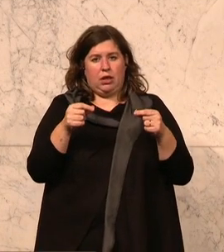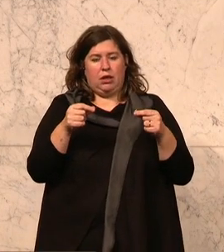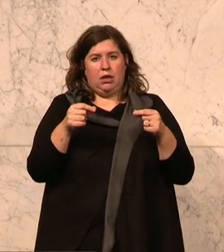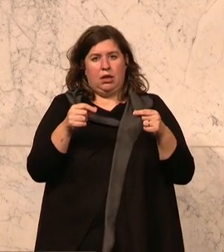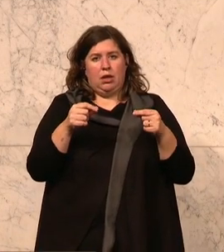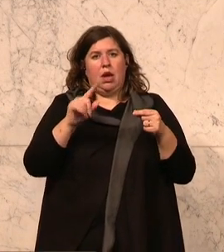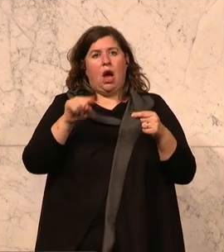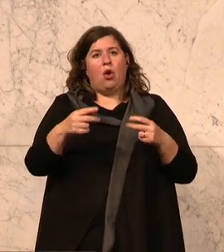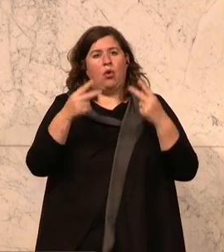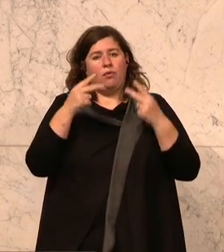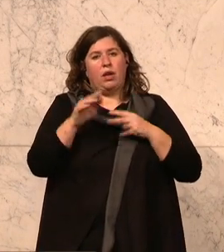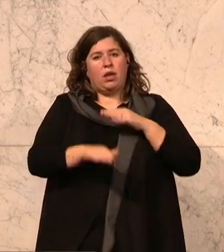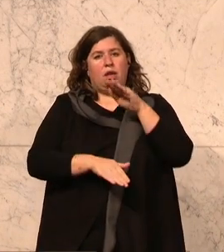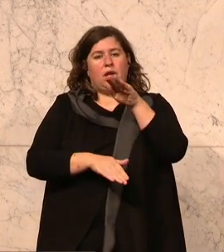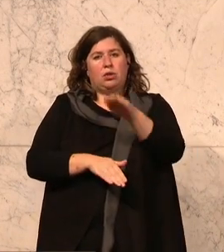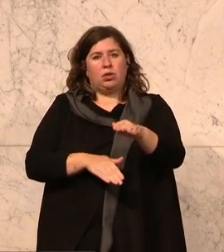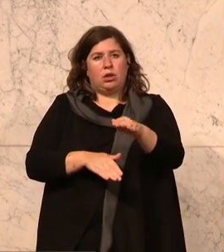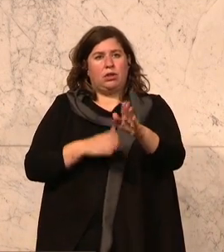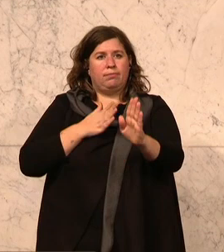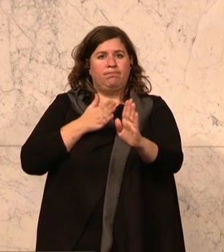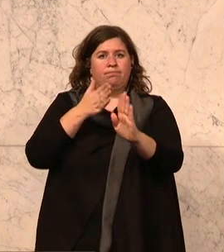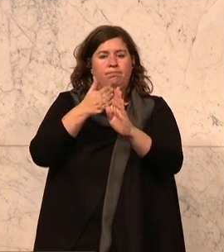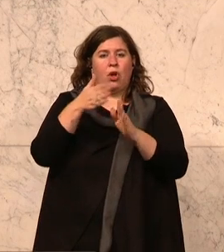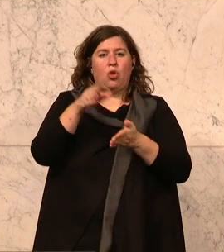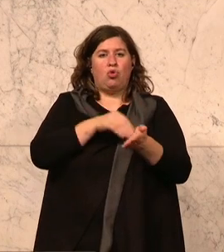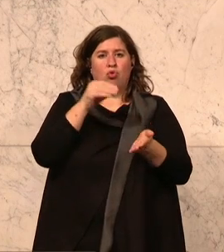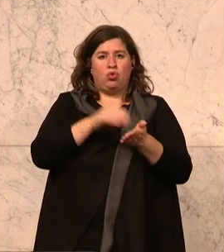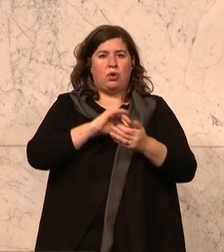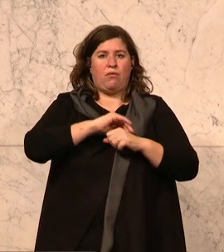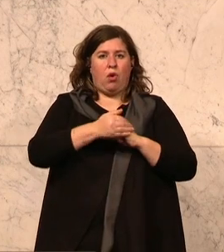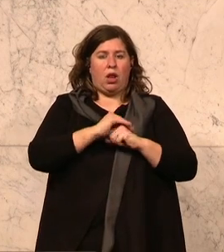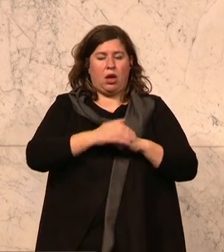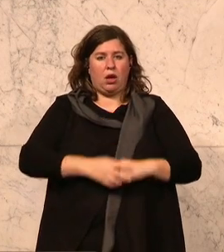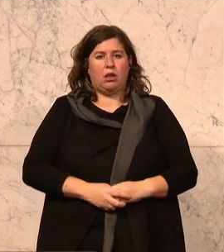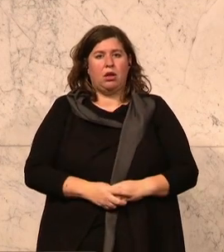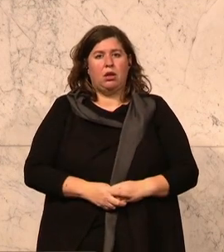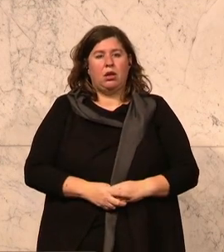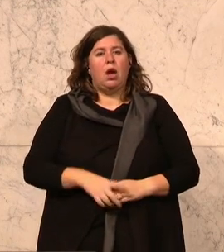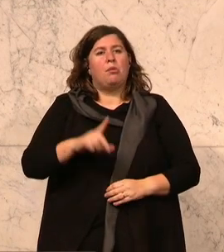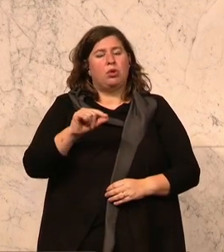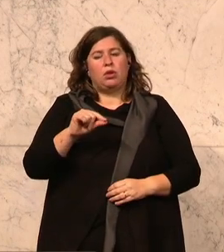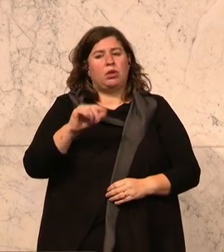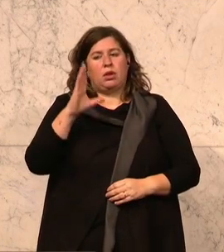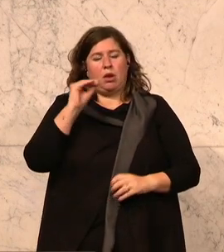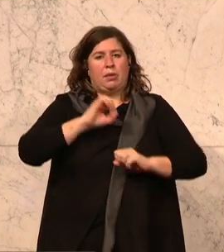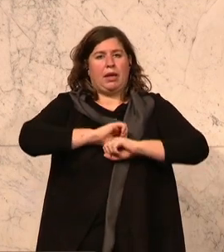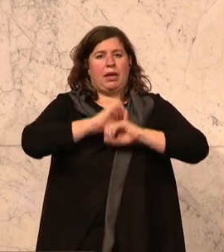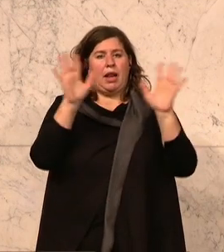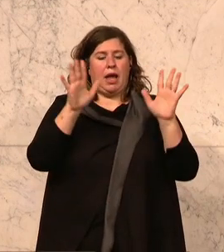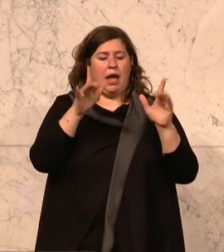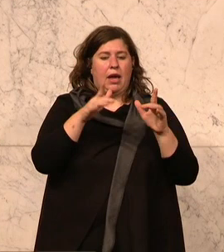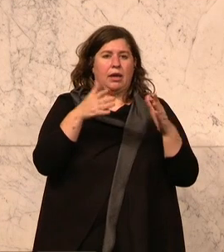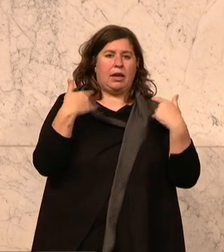weiteren wichtigen Schritt in Richtung Nutzerfreundlichkeit. Ich glaube, es ist unumstritten, dass das Klimaticket und der